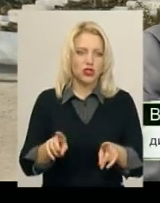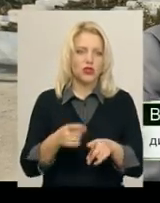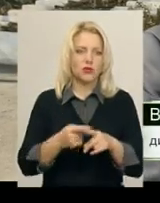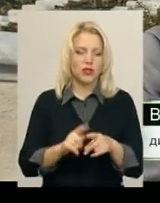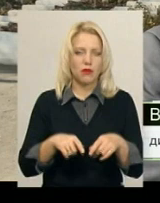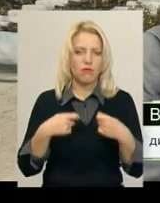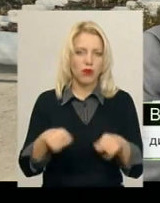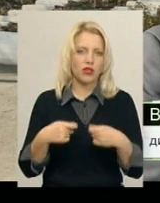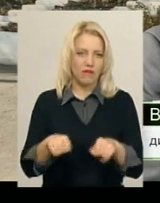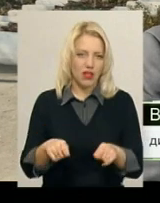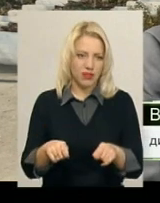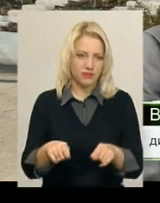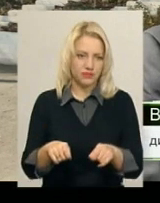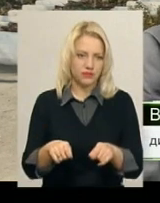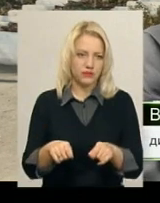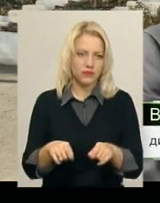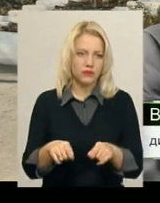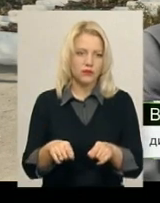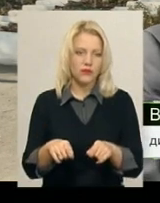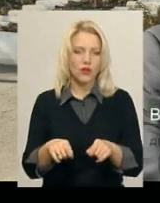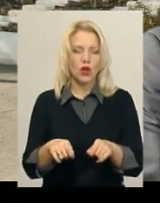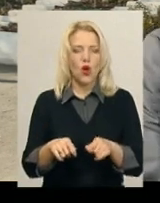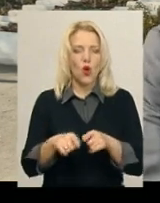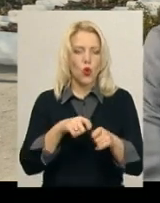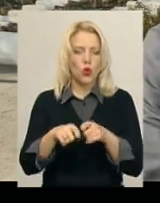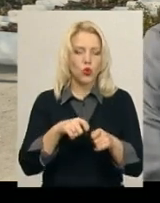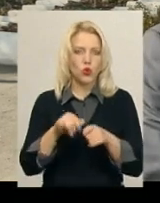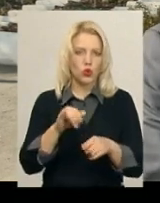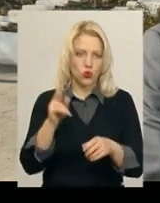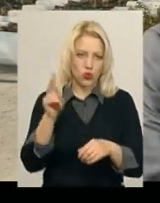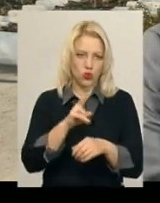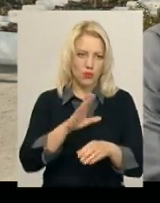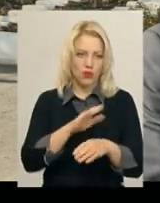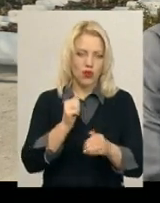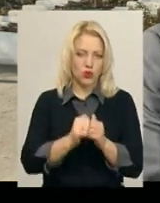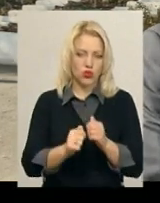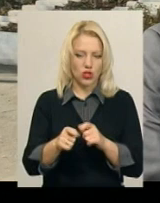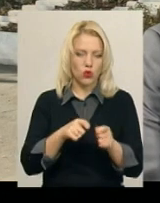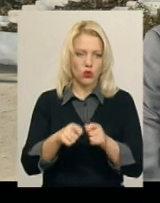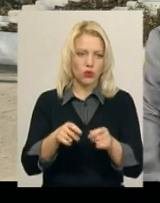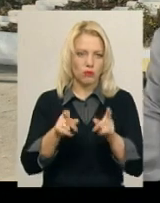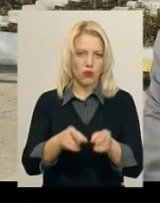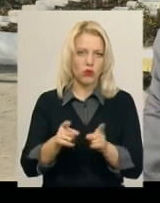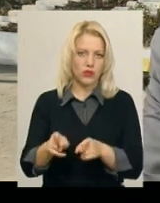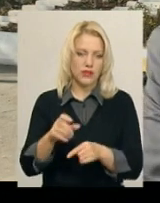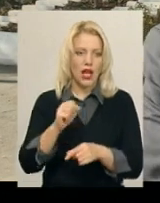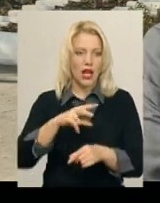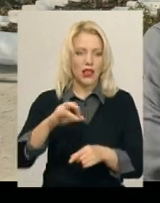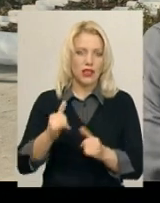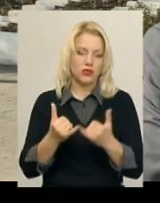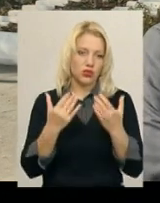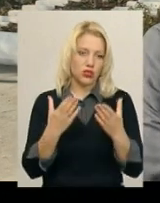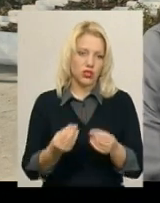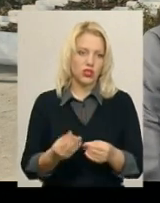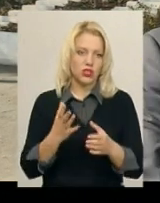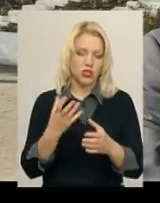продавали кондуктора у тролейбусі. Звичайно, не кожен кондуктор погодився, але на сьогоднішній